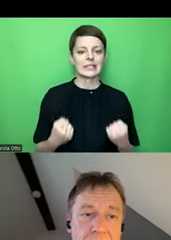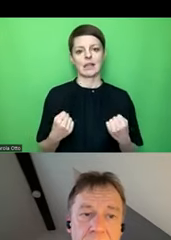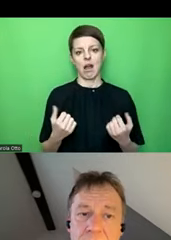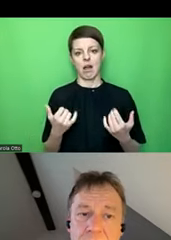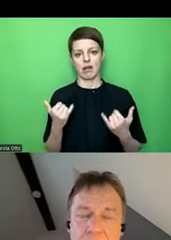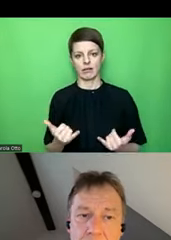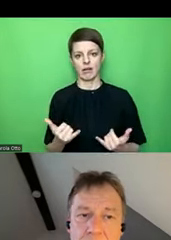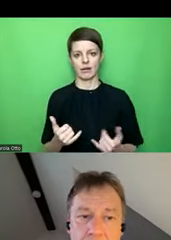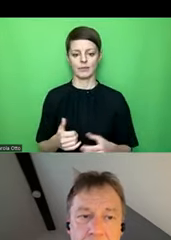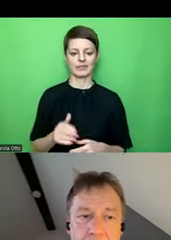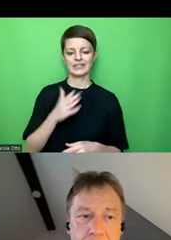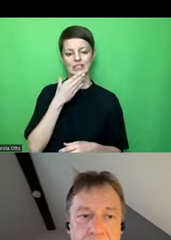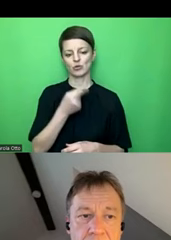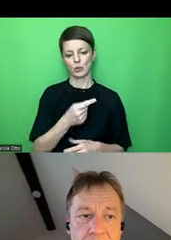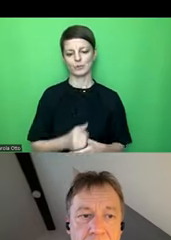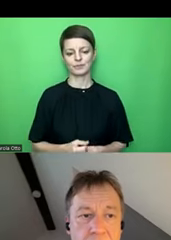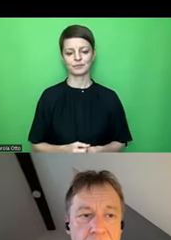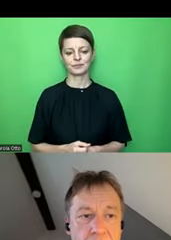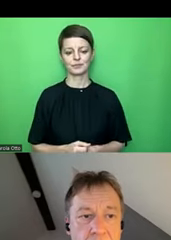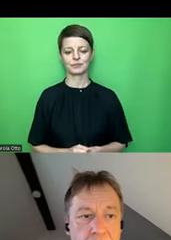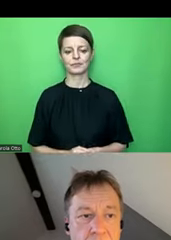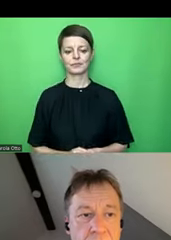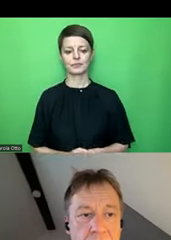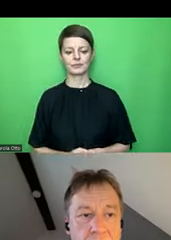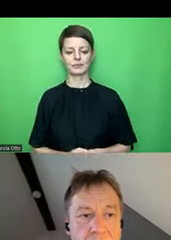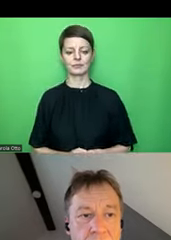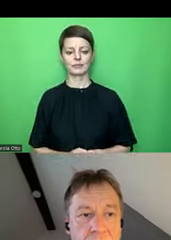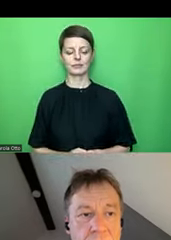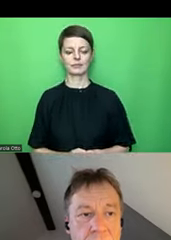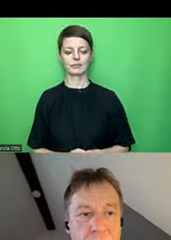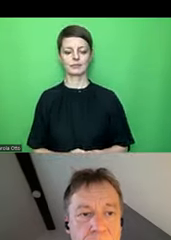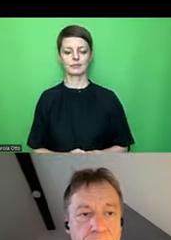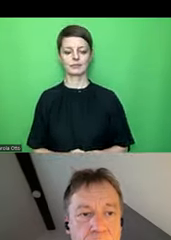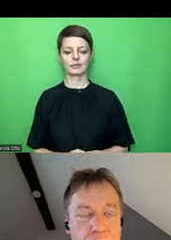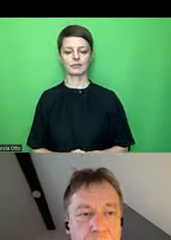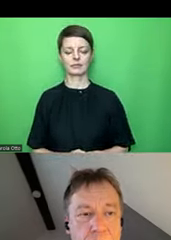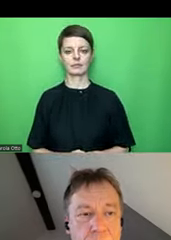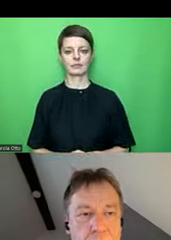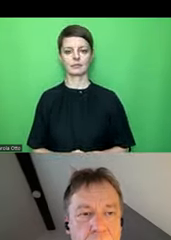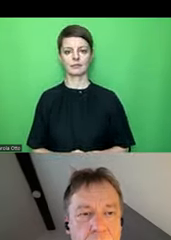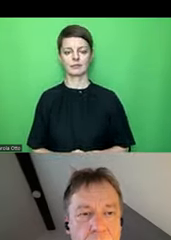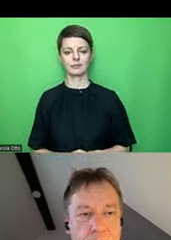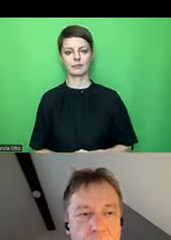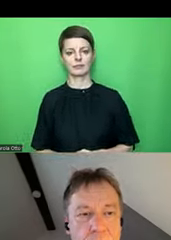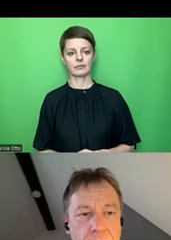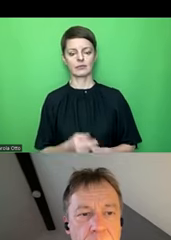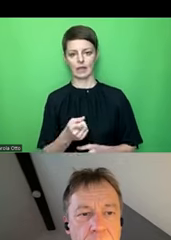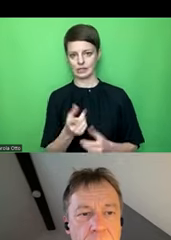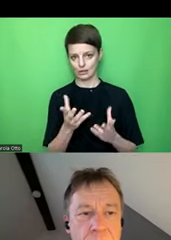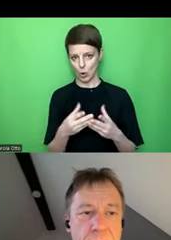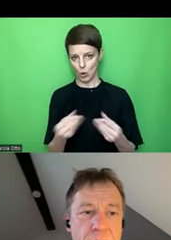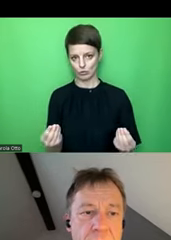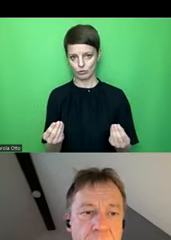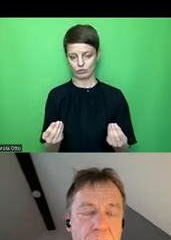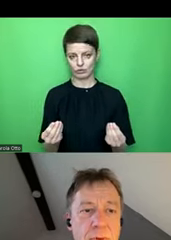ja, ist nicht schön hier als als ja, eine Lösung Ich